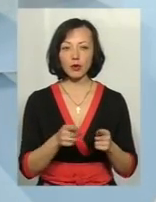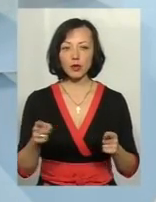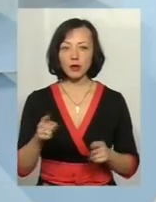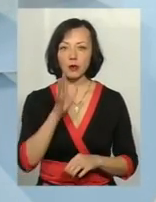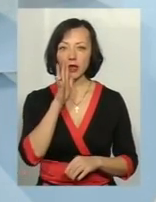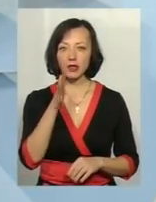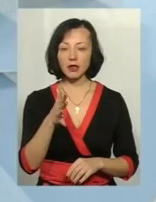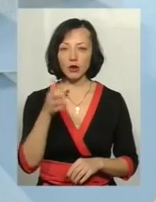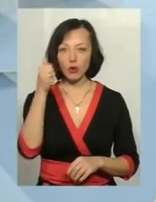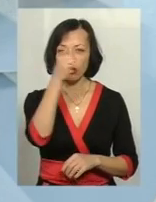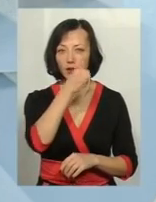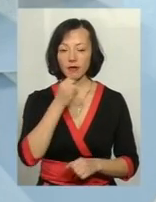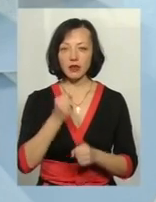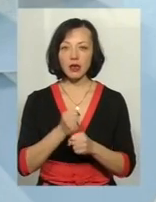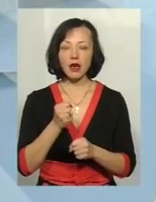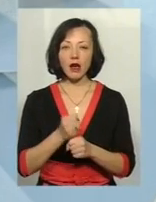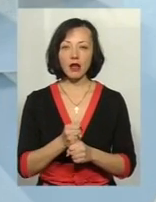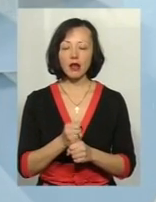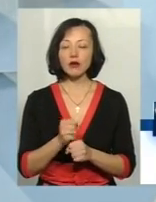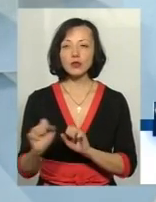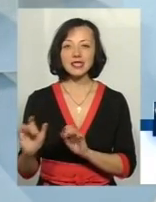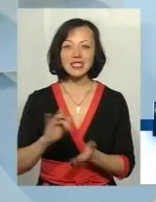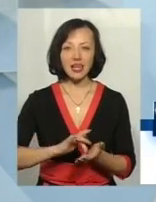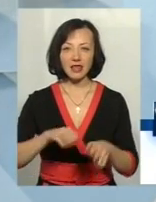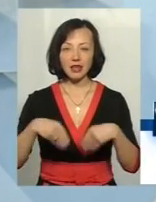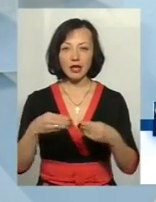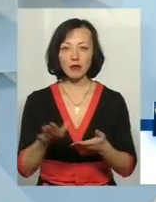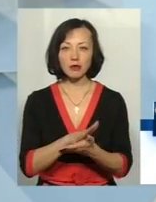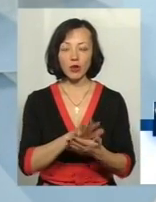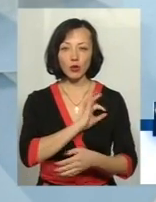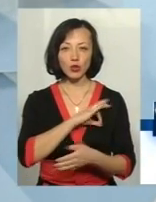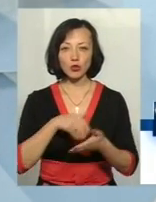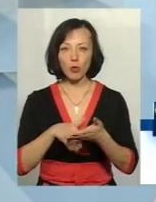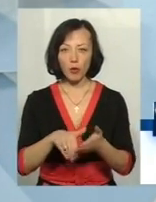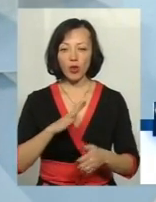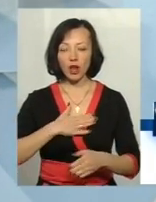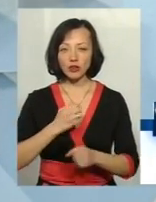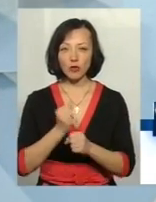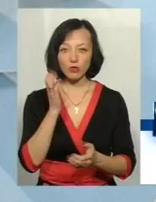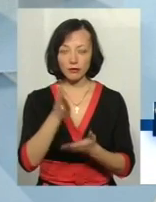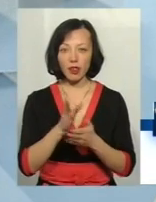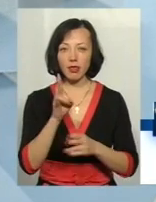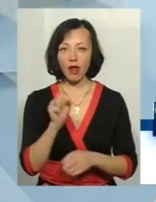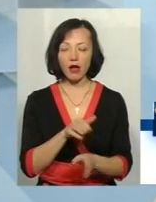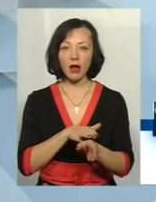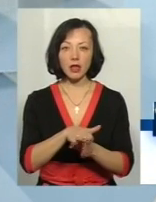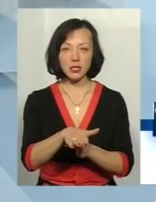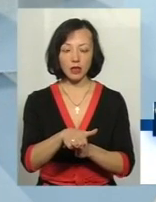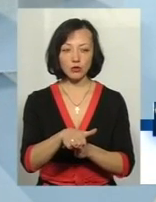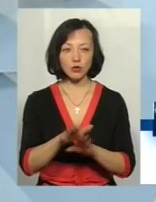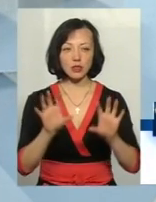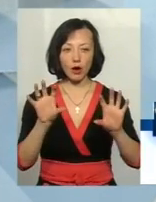діяльності центрів з надання безоплатної правової допомоги, діяльність центрів була спрямована, перш за все, на реалізацію